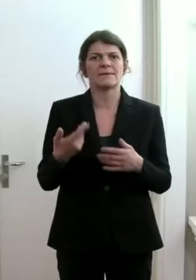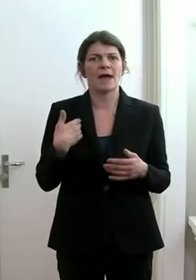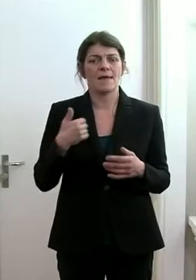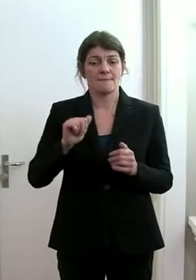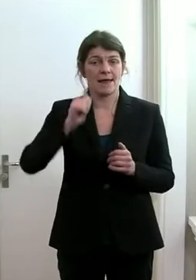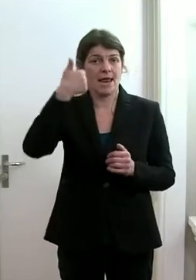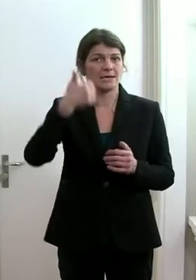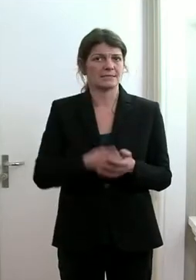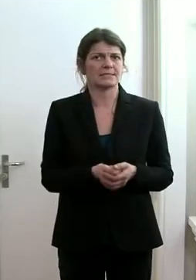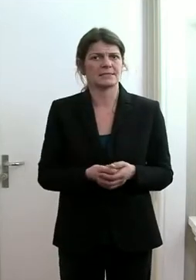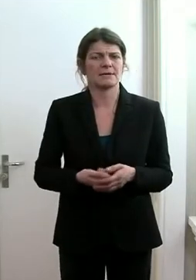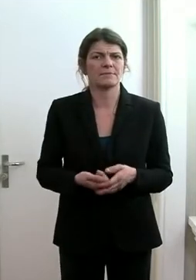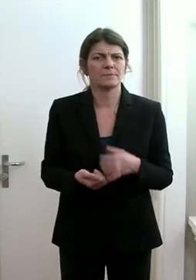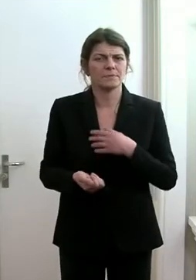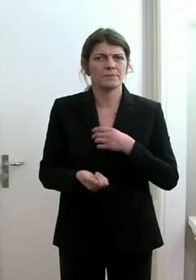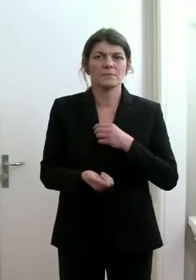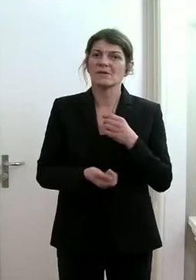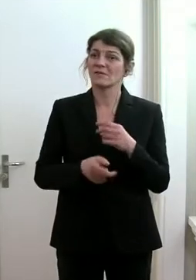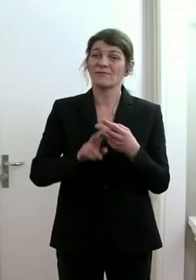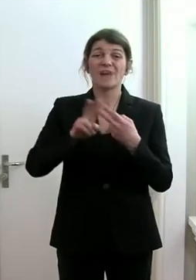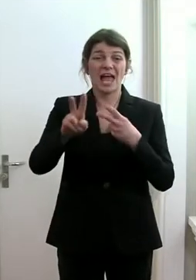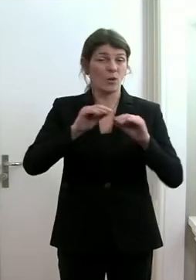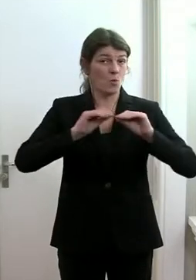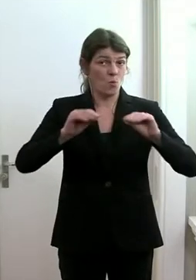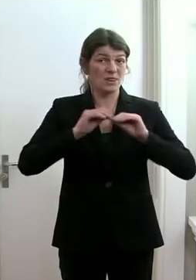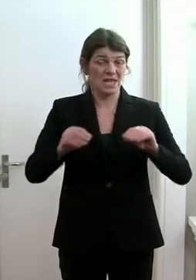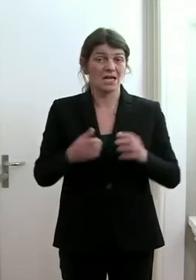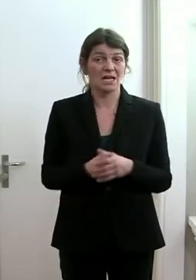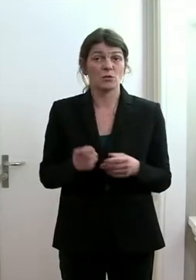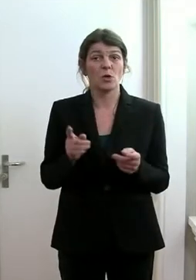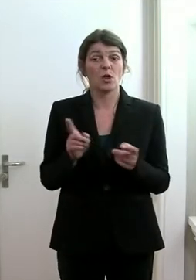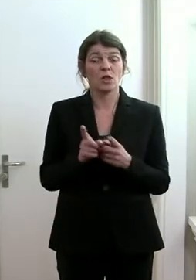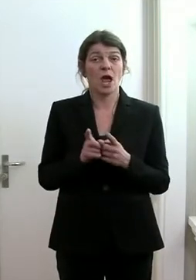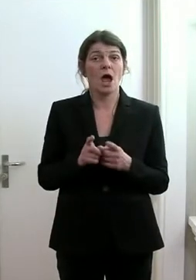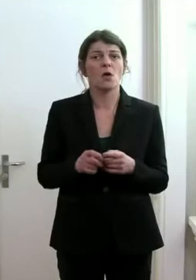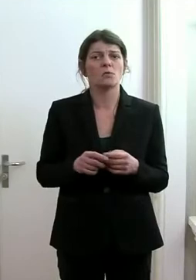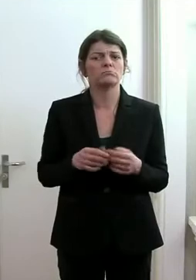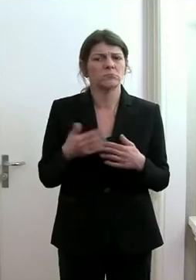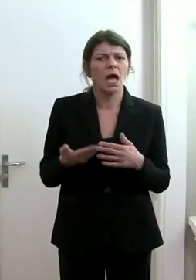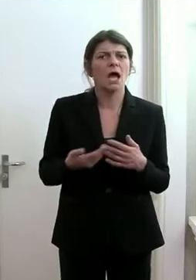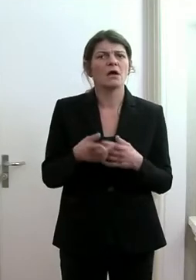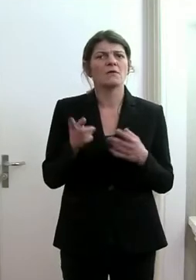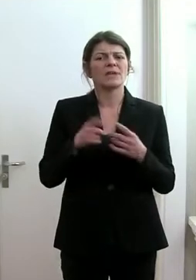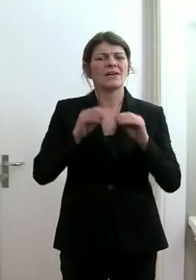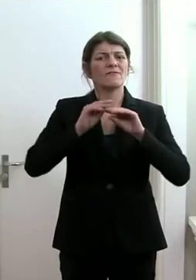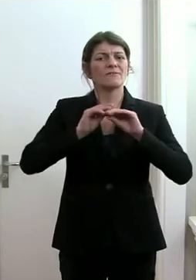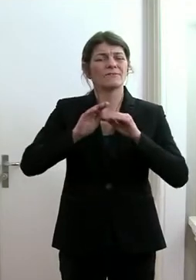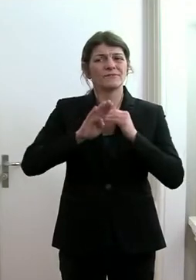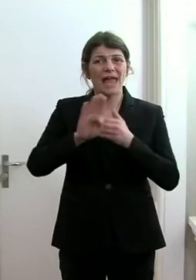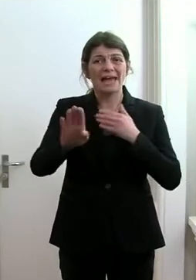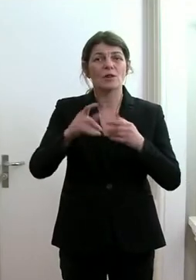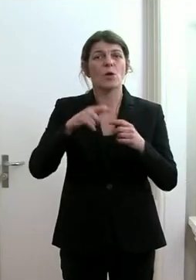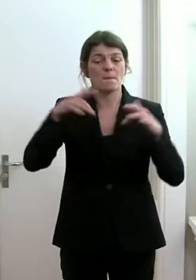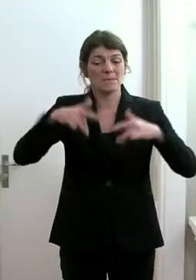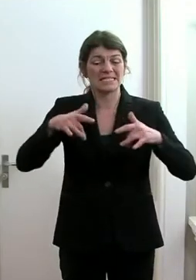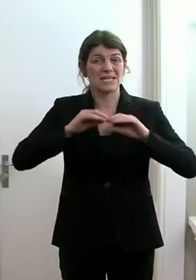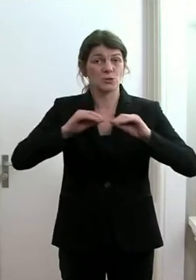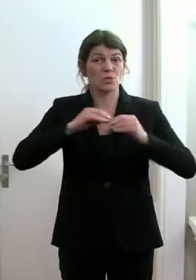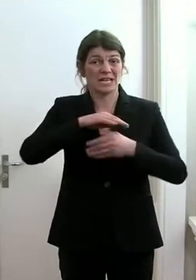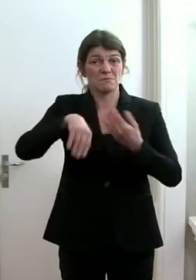ersten Fernunterrichts und auch nachher des zum Teil Fern- und Präsenzunterricht gemischten